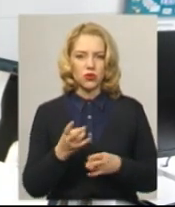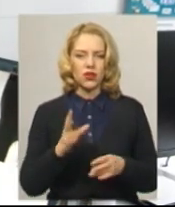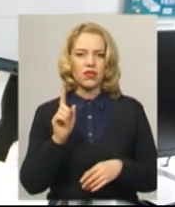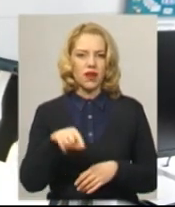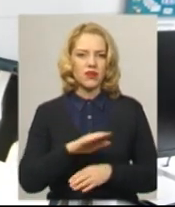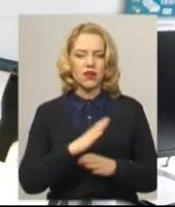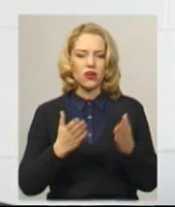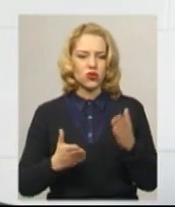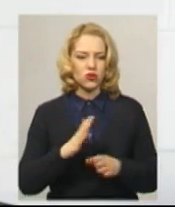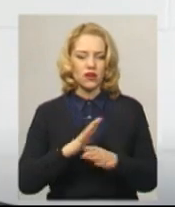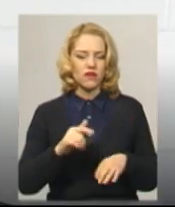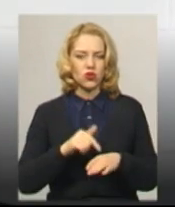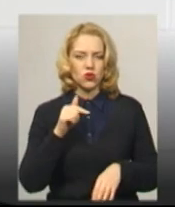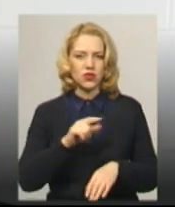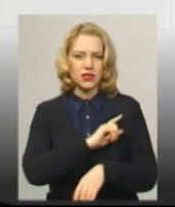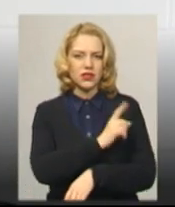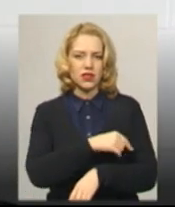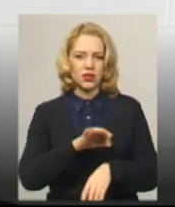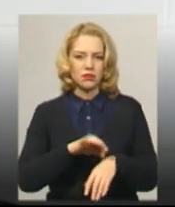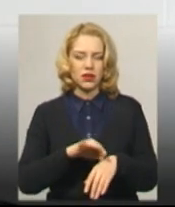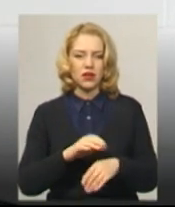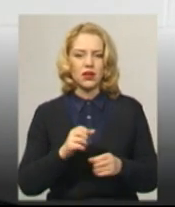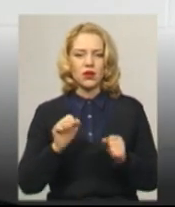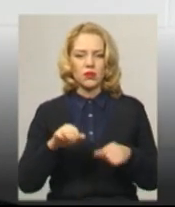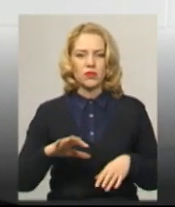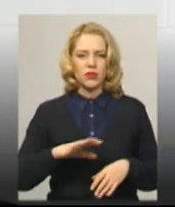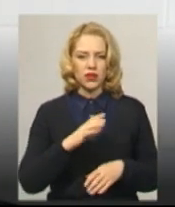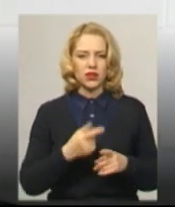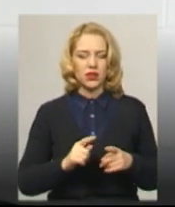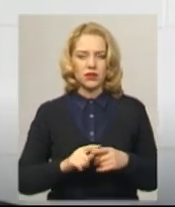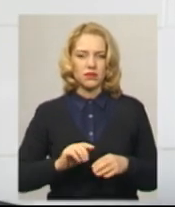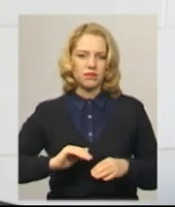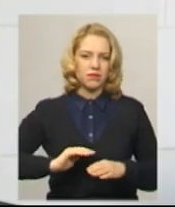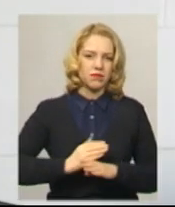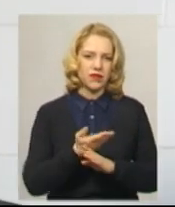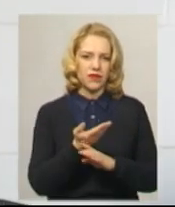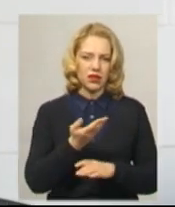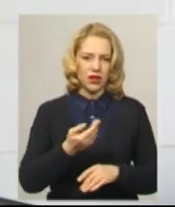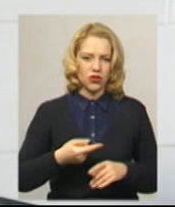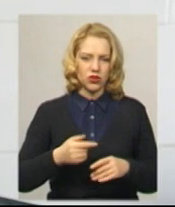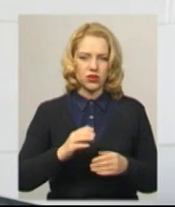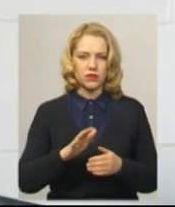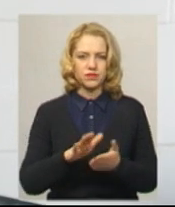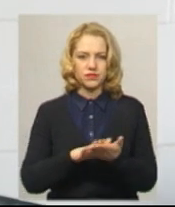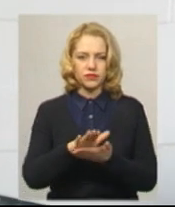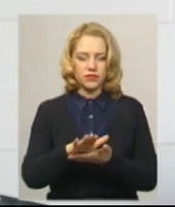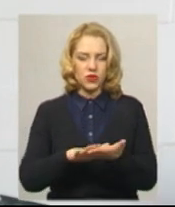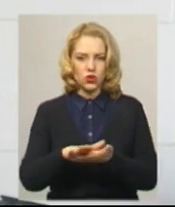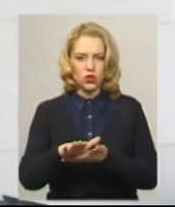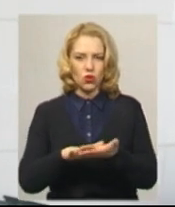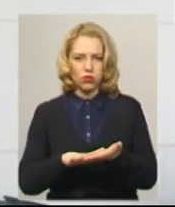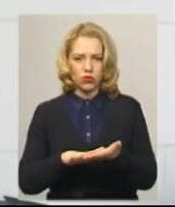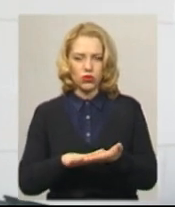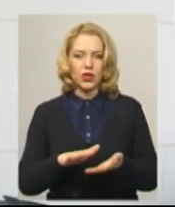сильного болю чи набряку. Зазвичай підвертають в гоменкову стопу